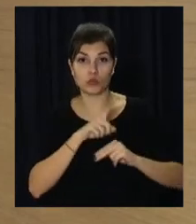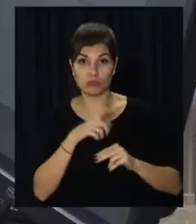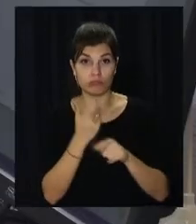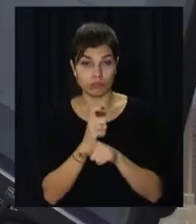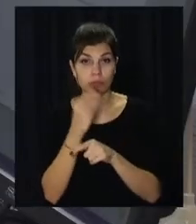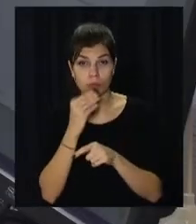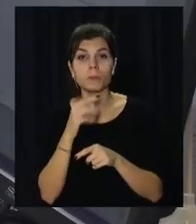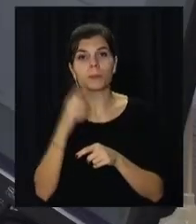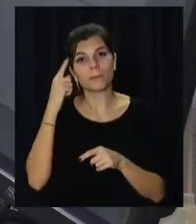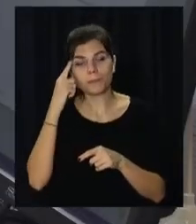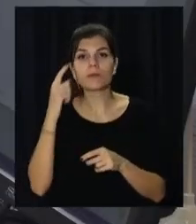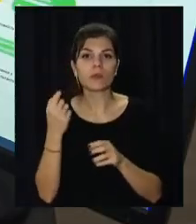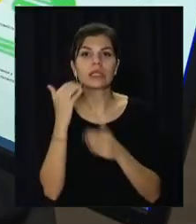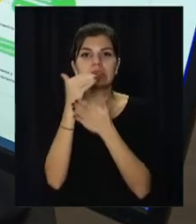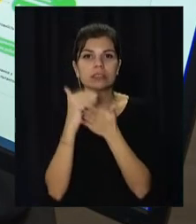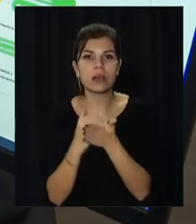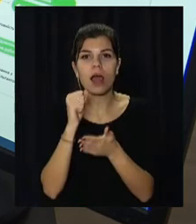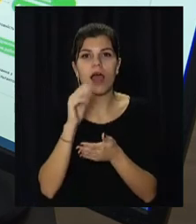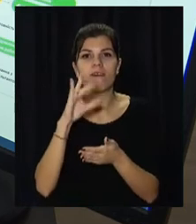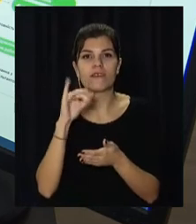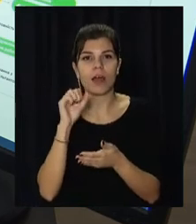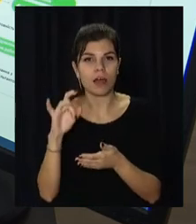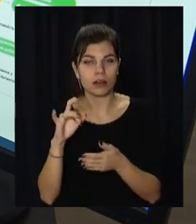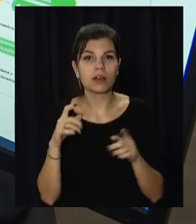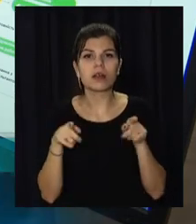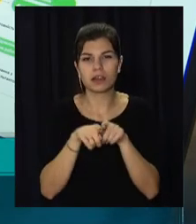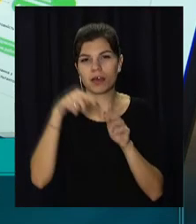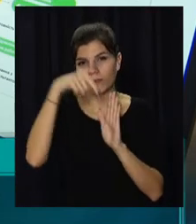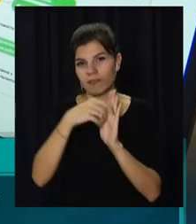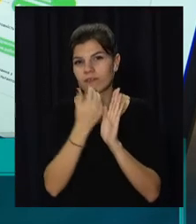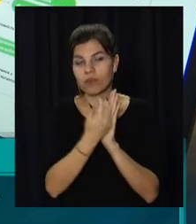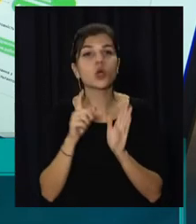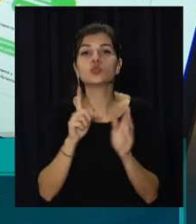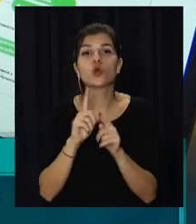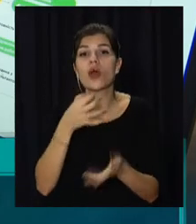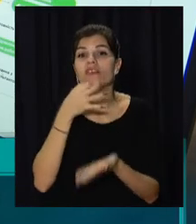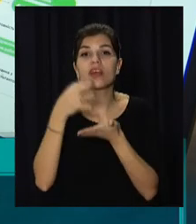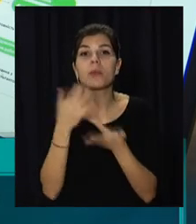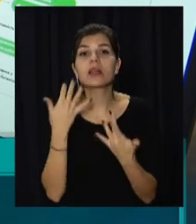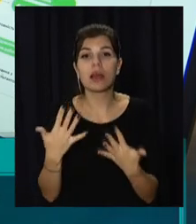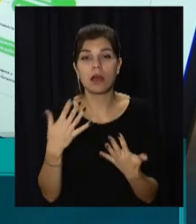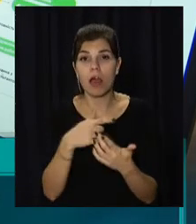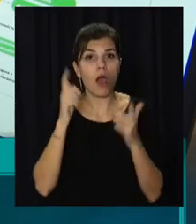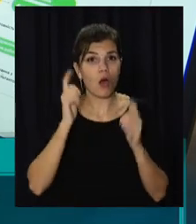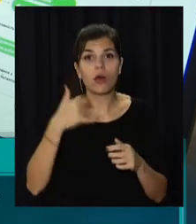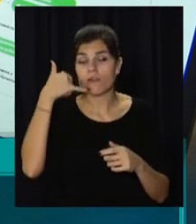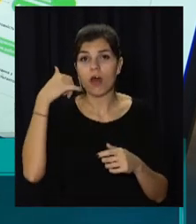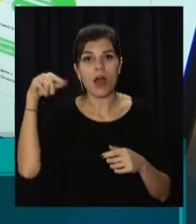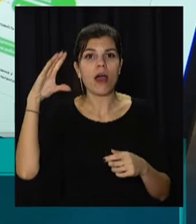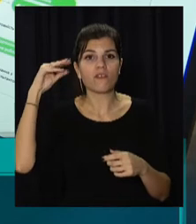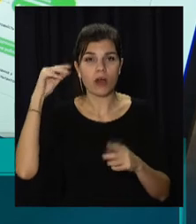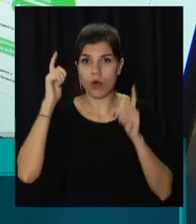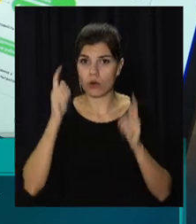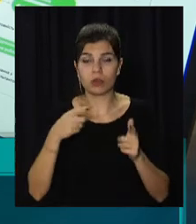обирати необхідний напрямок консультації. Нажавши кнопку 1, звучить повідомлення про режим роботи ЦНАП.